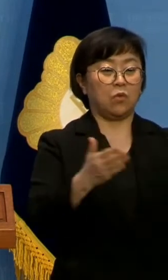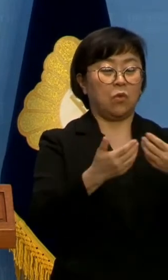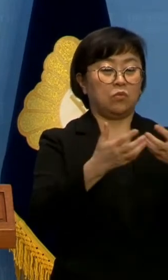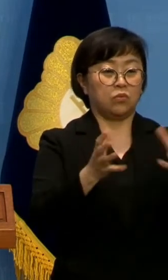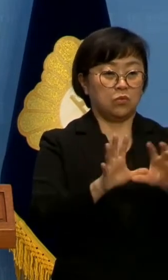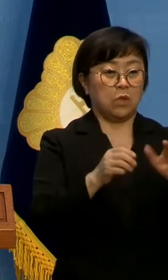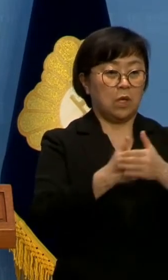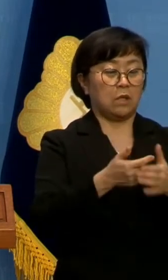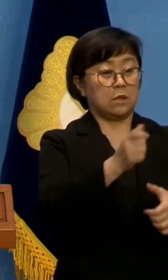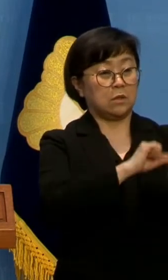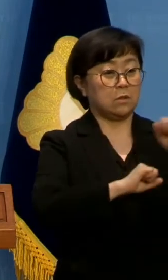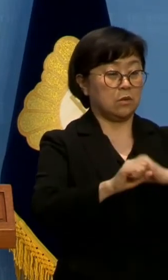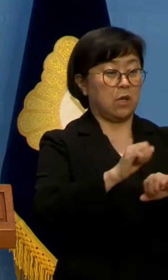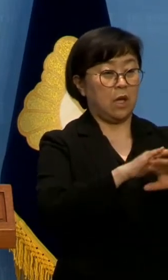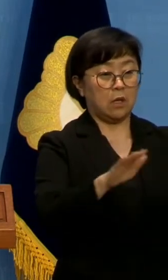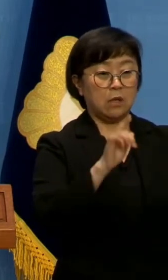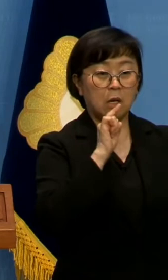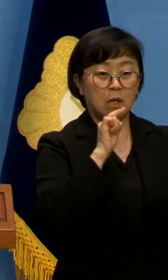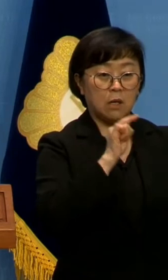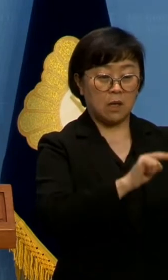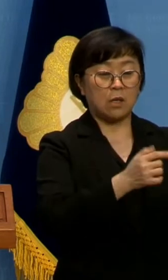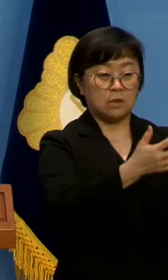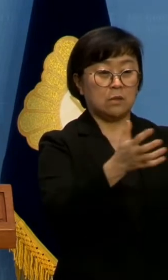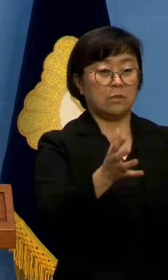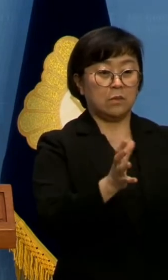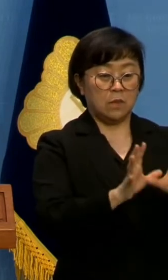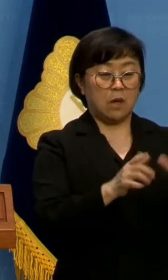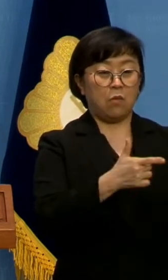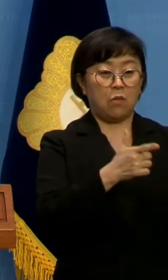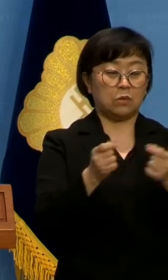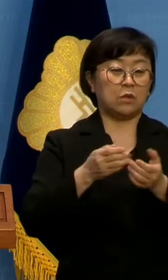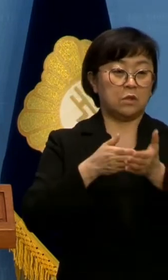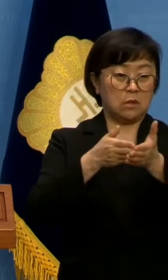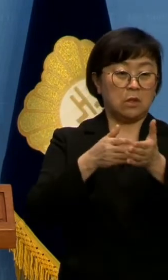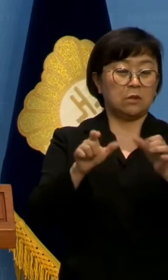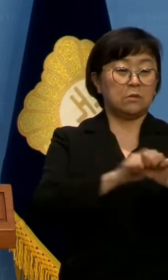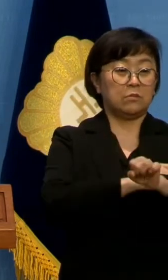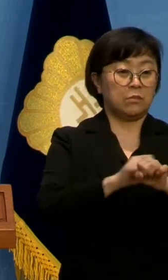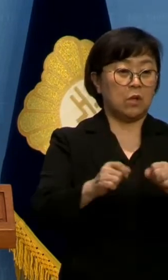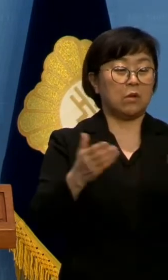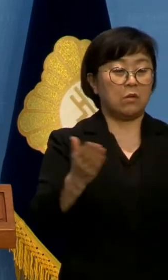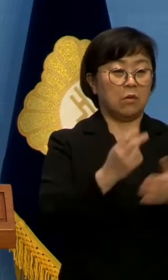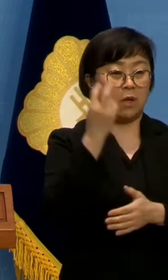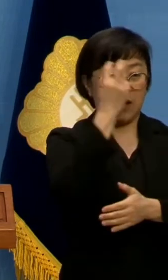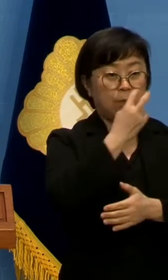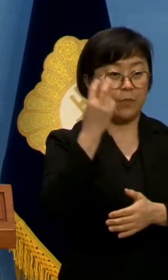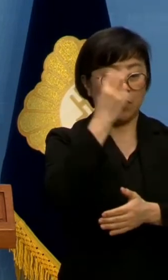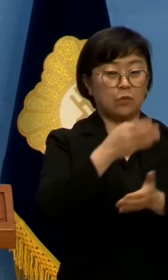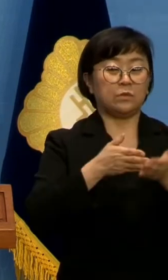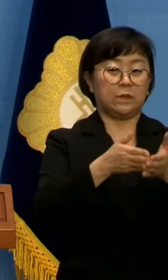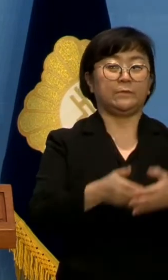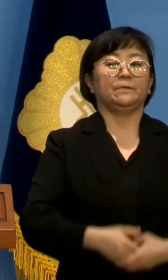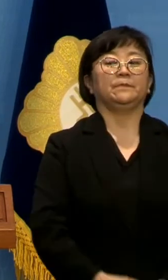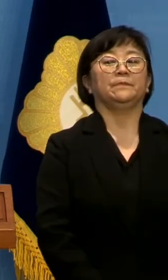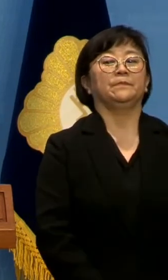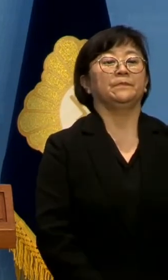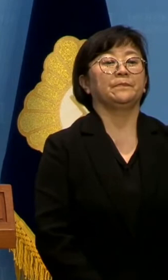적극적 조치를 취한하며 집단 공동진정과 특별 근로감독을 청원했습니다.